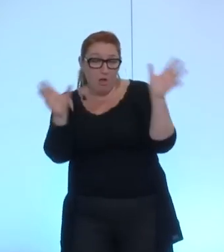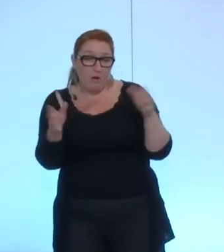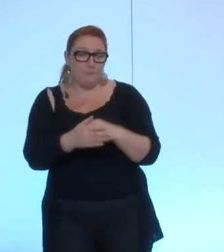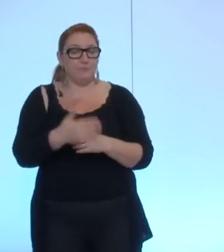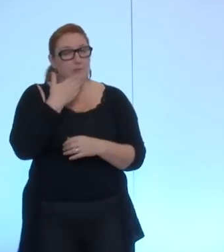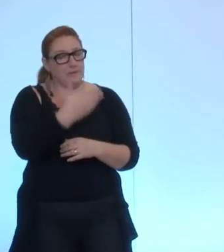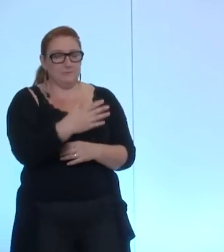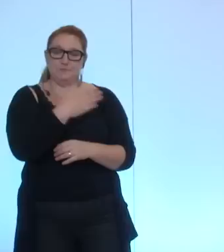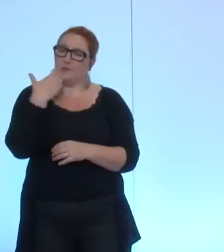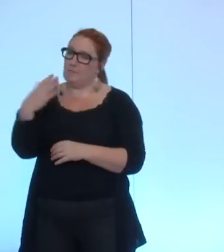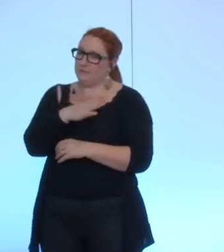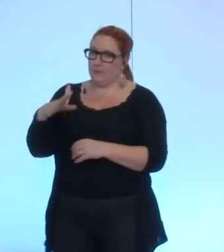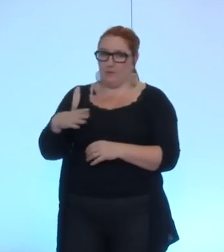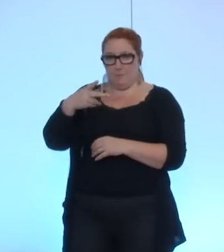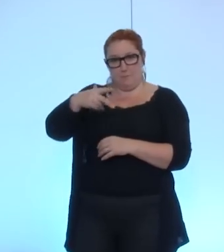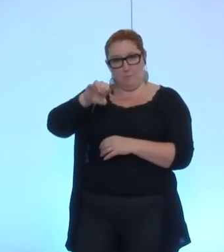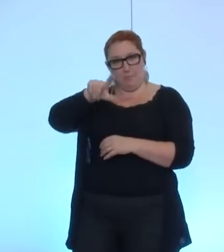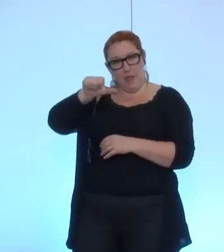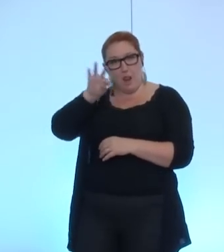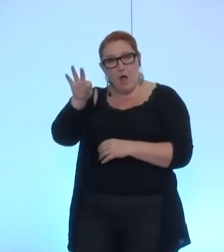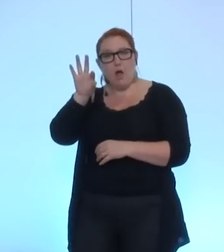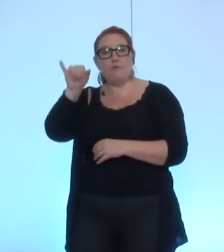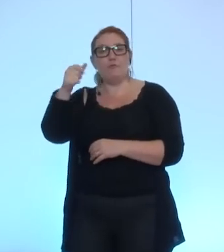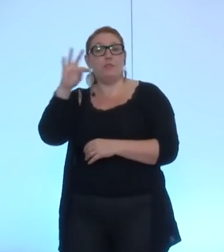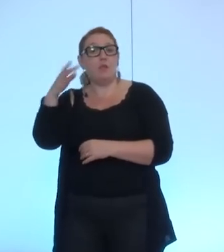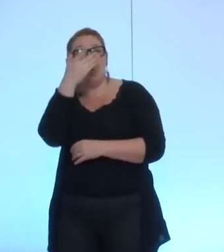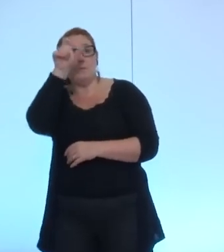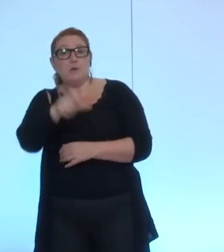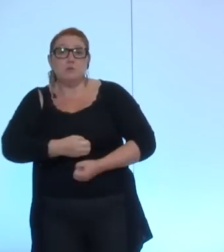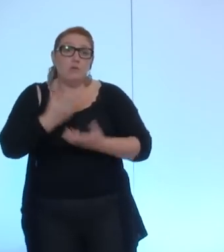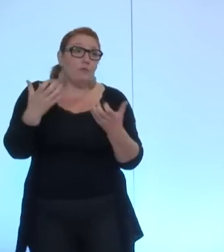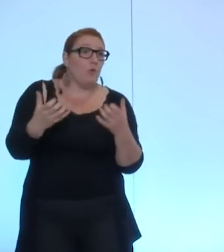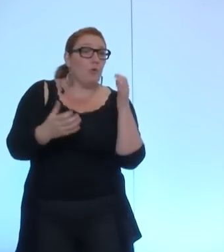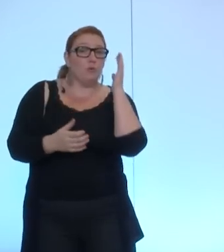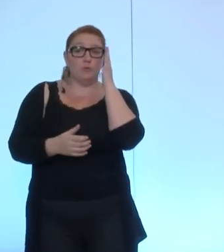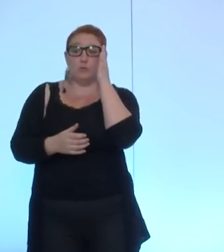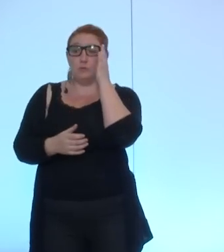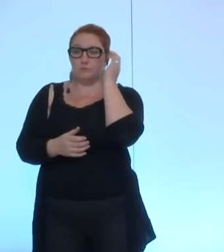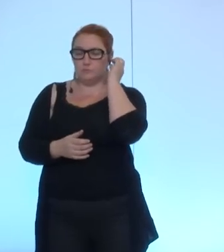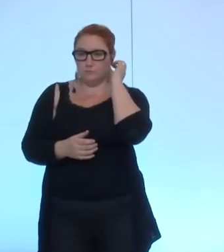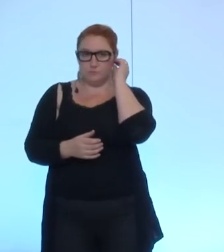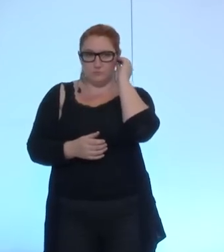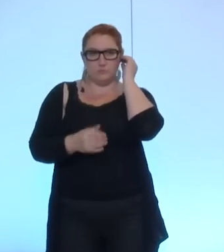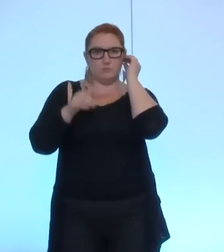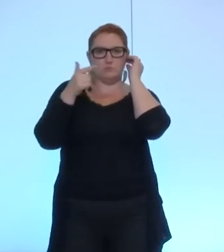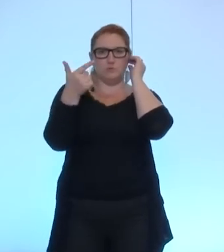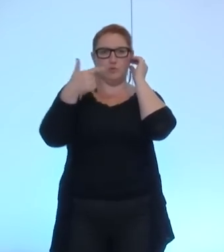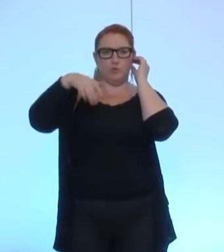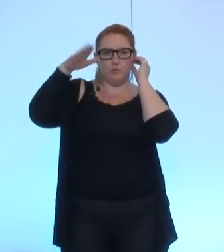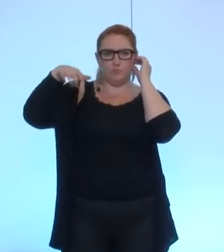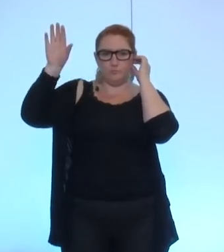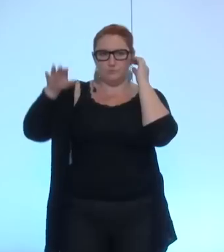Merci, Madame Félaphine. Est-ce qu y d'autres demandes de prise de parole ? Alors,'ai deux demandes de prise de parole.